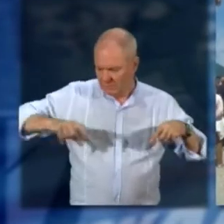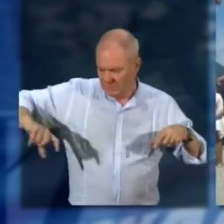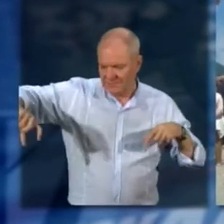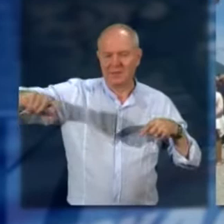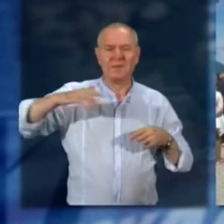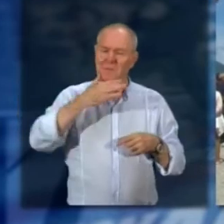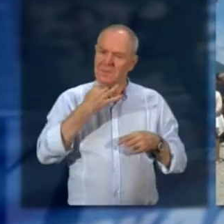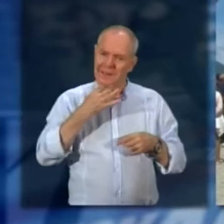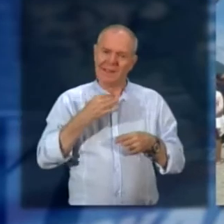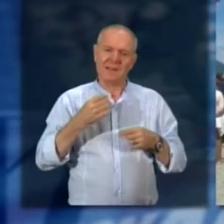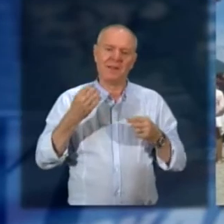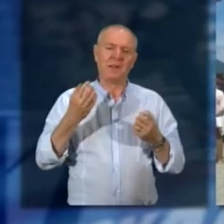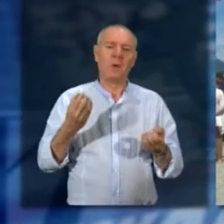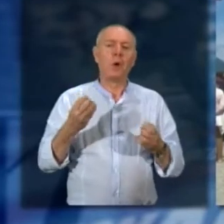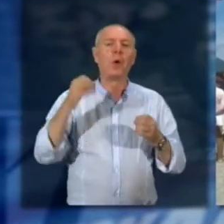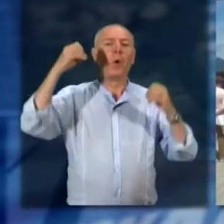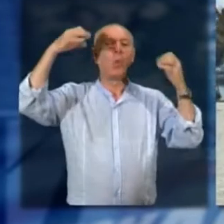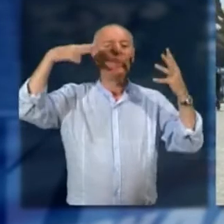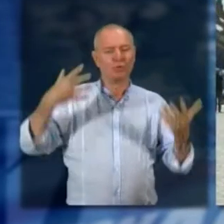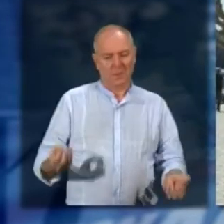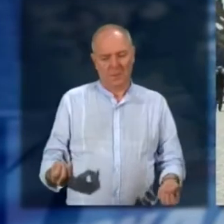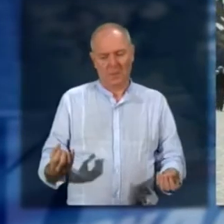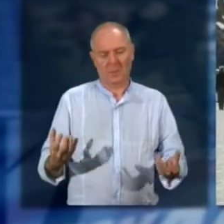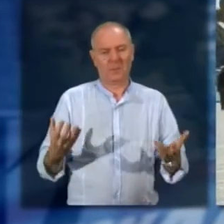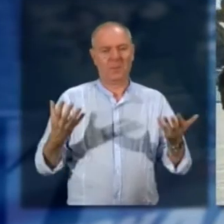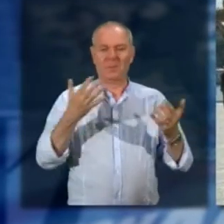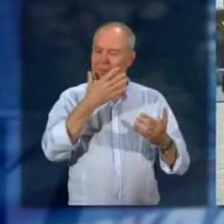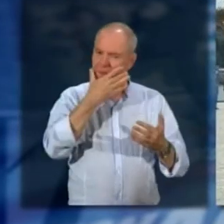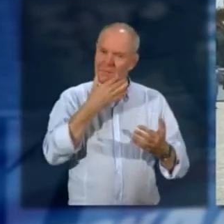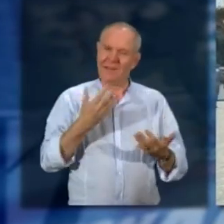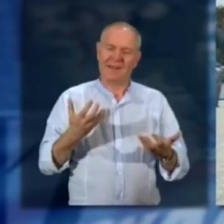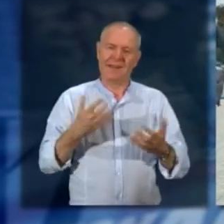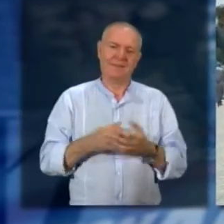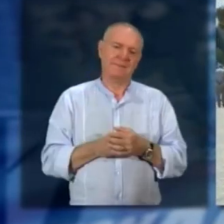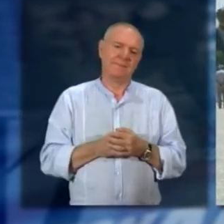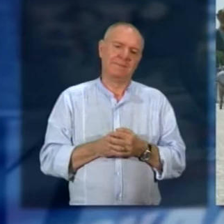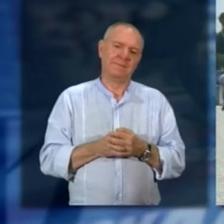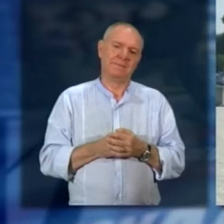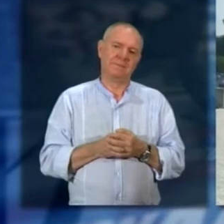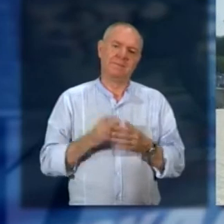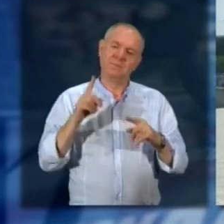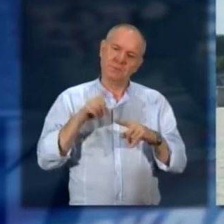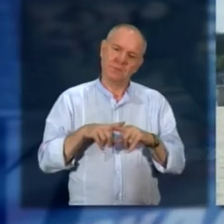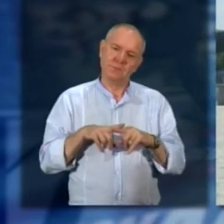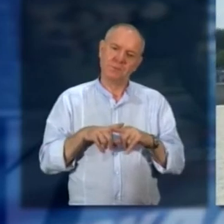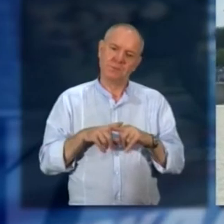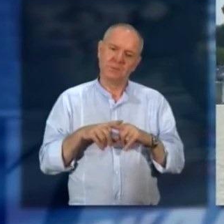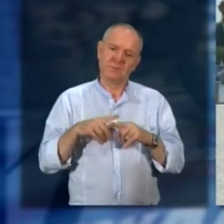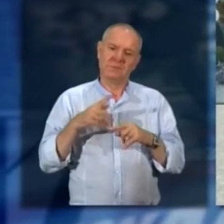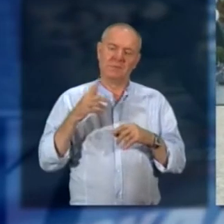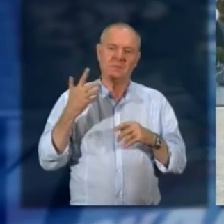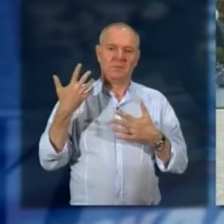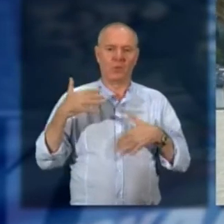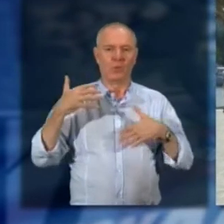sarà sottoilluminata sarà anche di forte impatto emozionale e poi soprattutto è finalmente molto